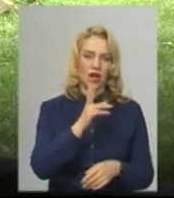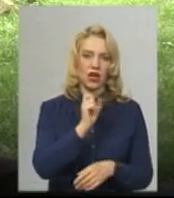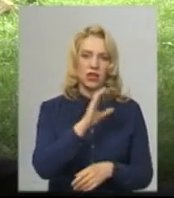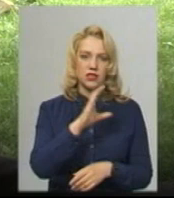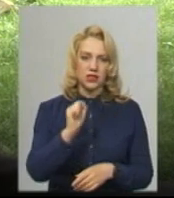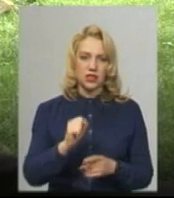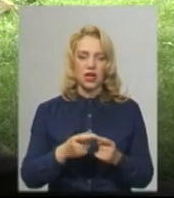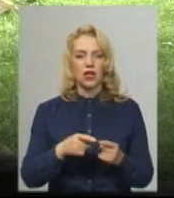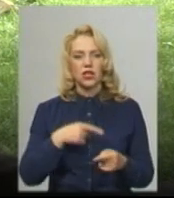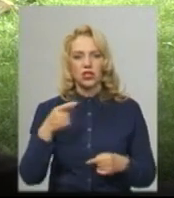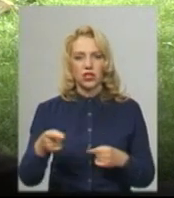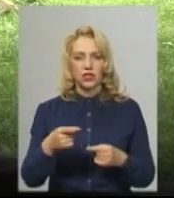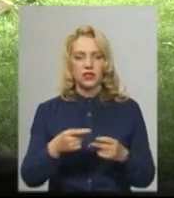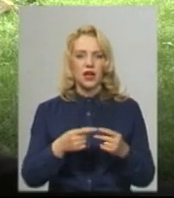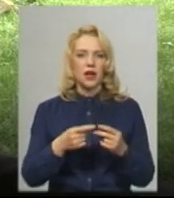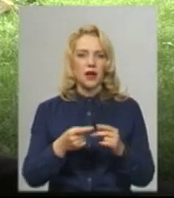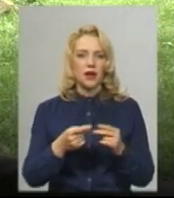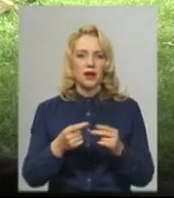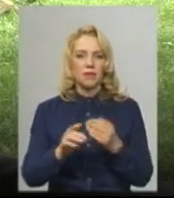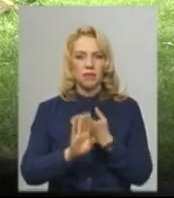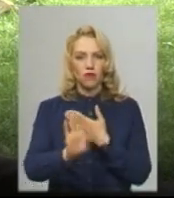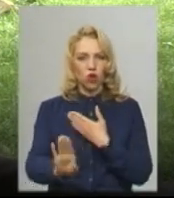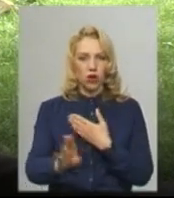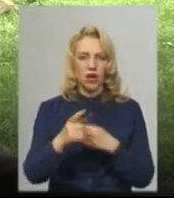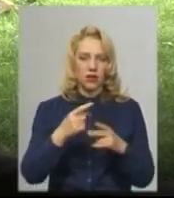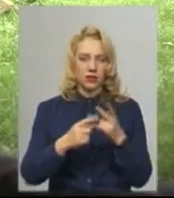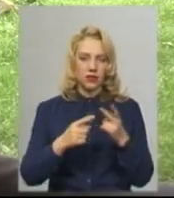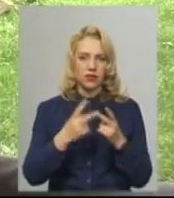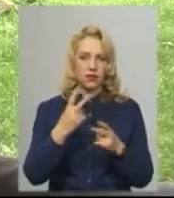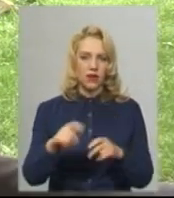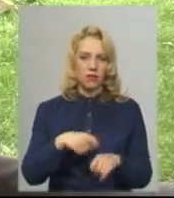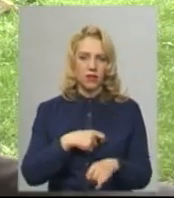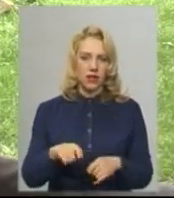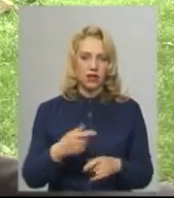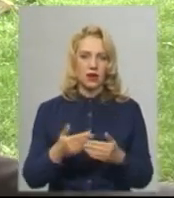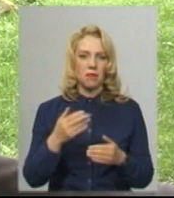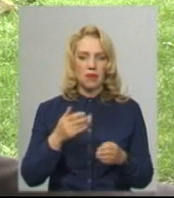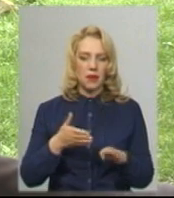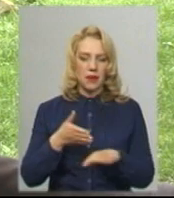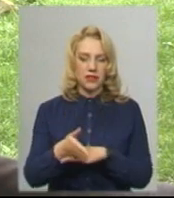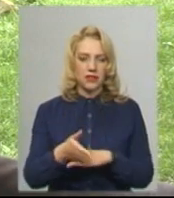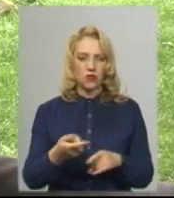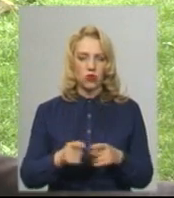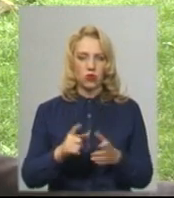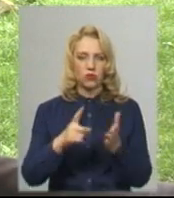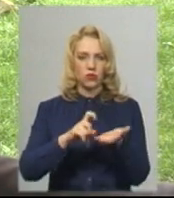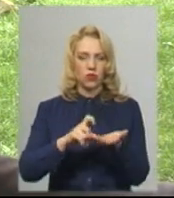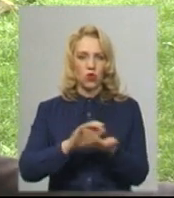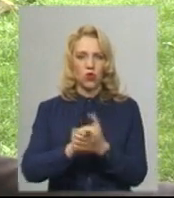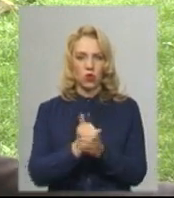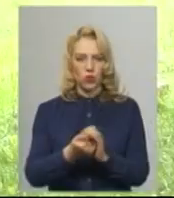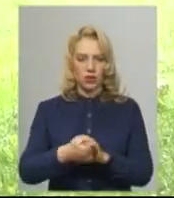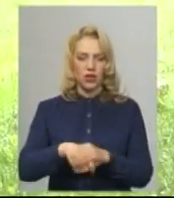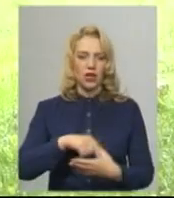через півтора-два метри є відмітки, де люди мають вставати. Перед заходом в зоокуток дезінфікують руки і обов